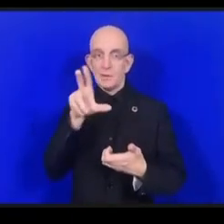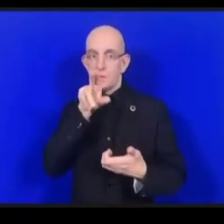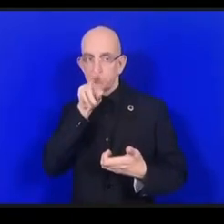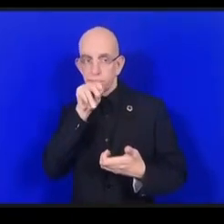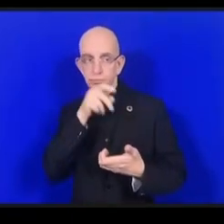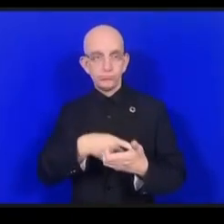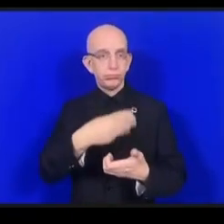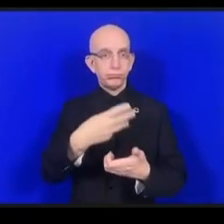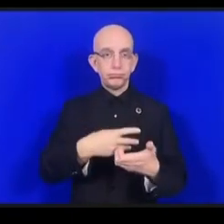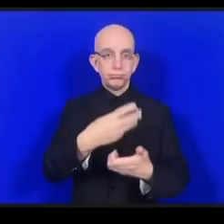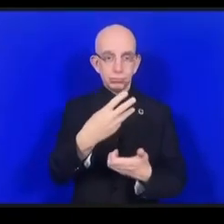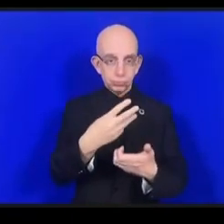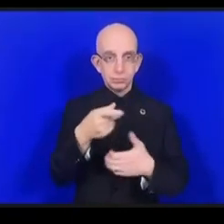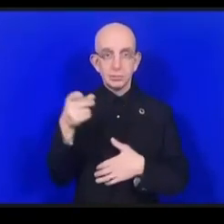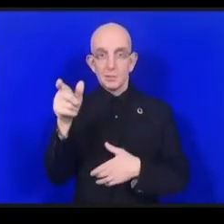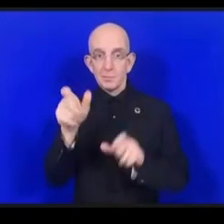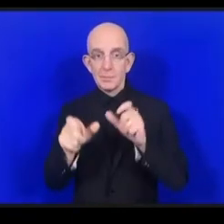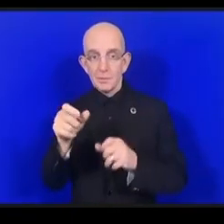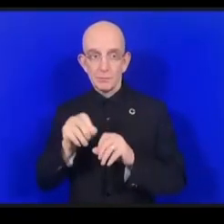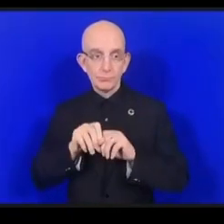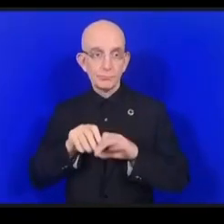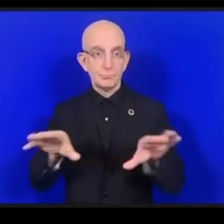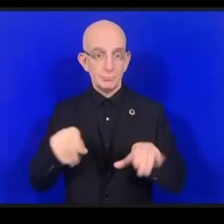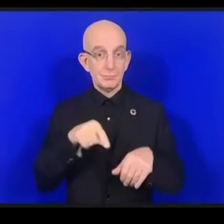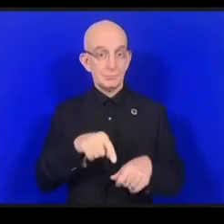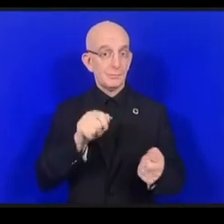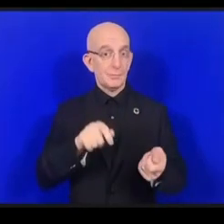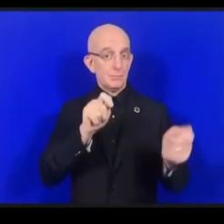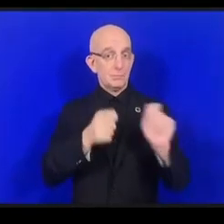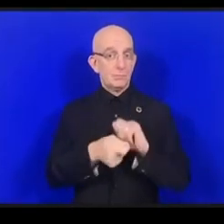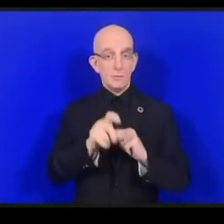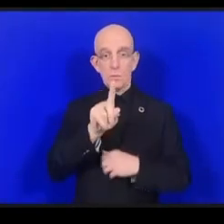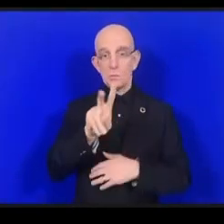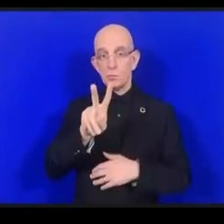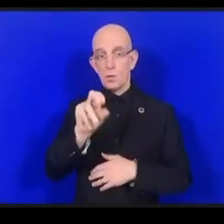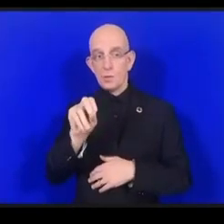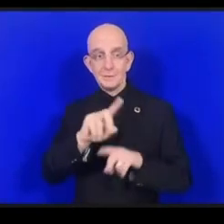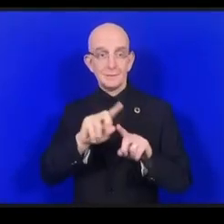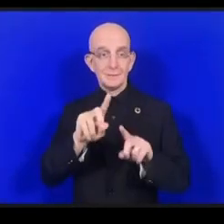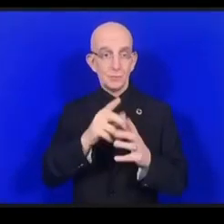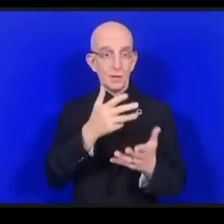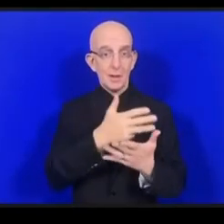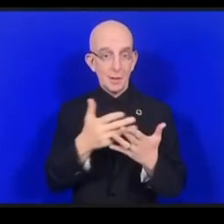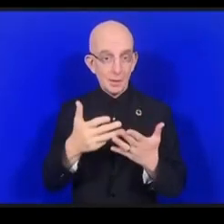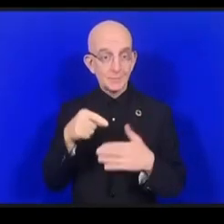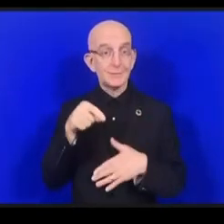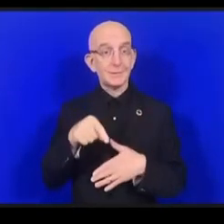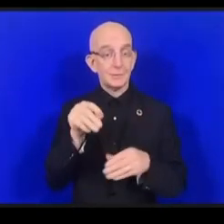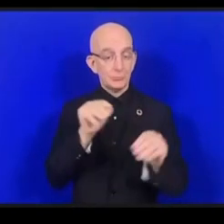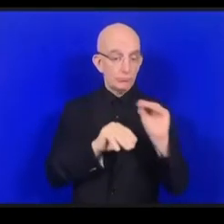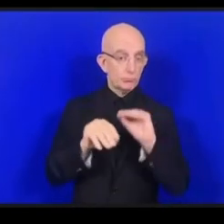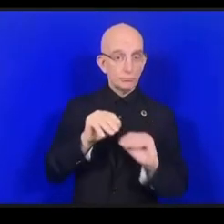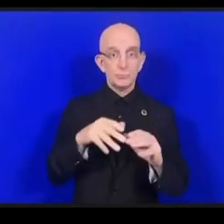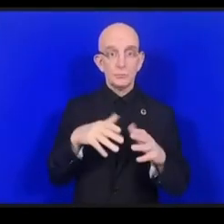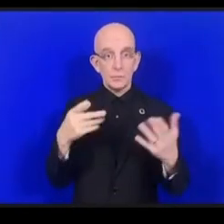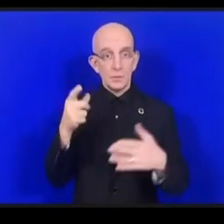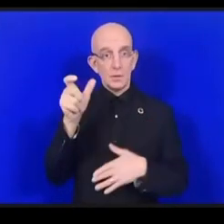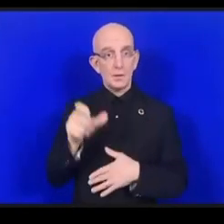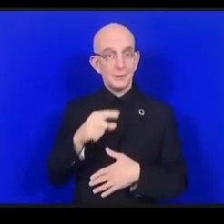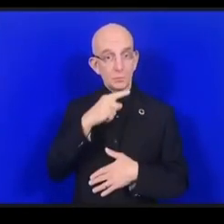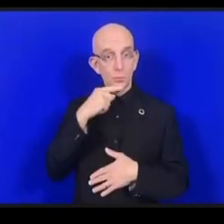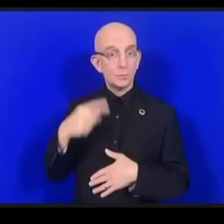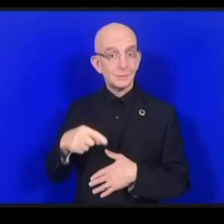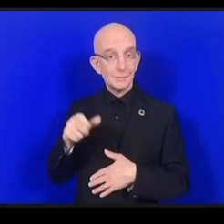روسي يعمل في جوجل وهناك مهندس آخر أصم أيضا أتى